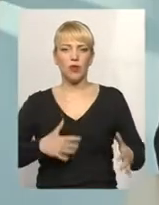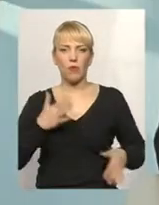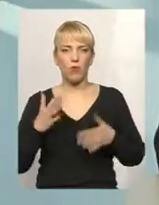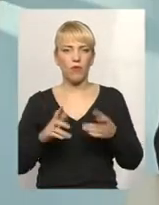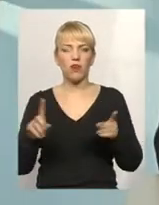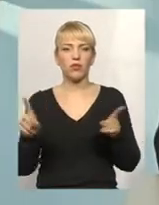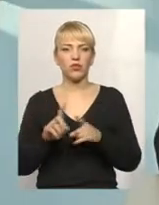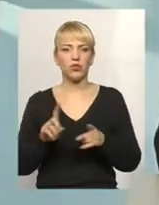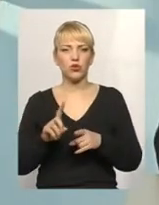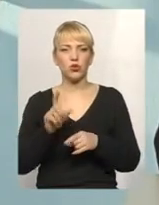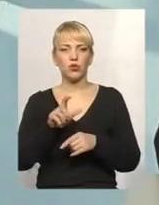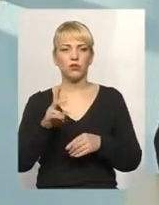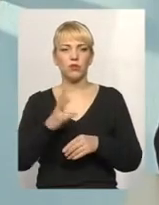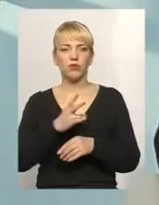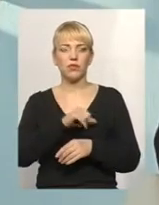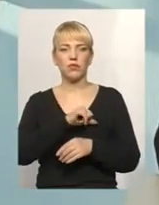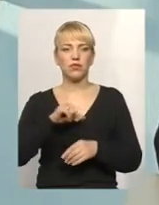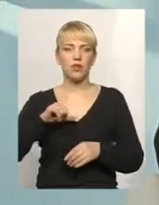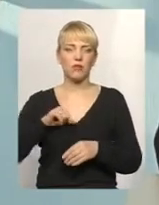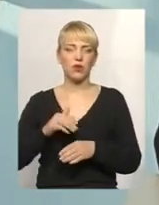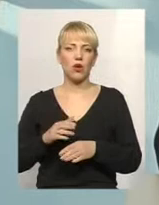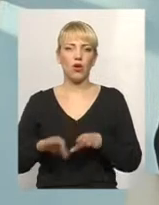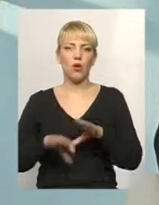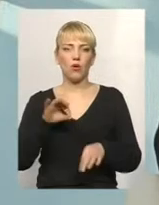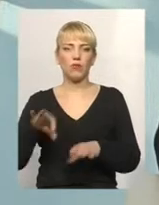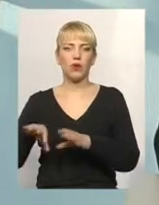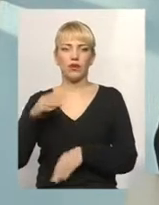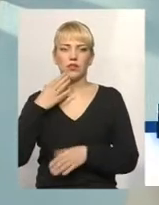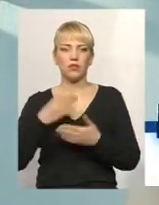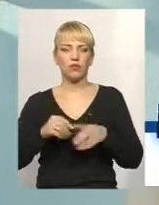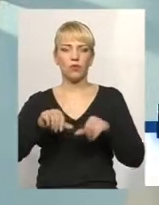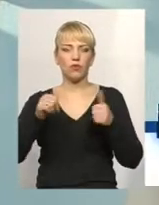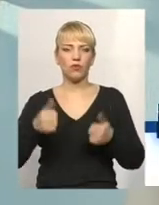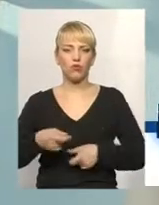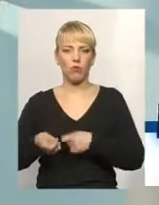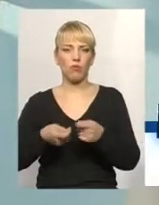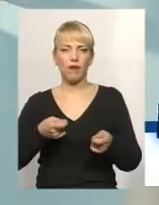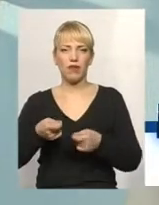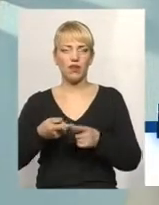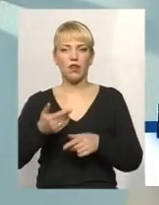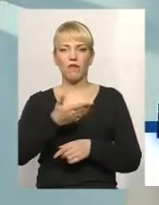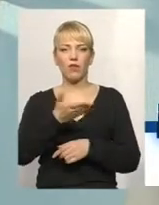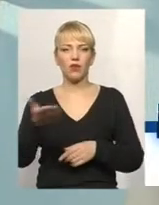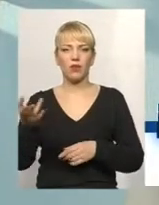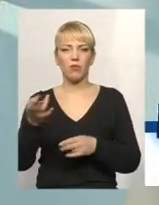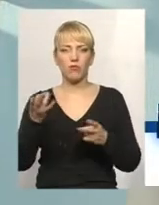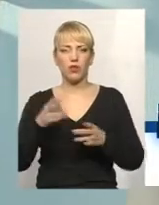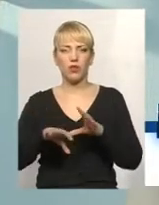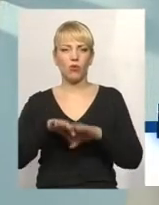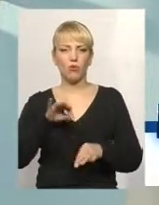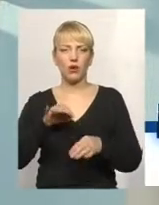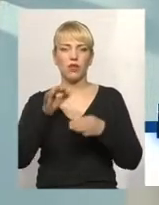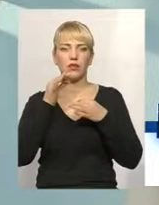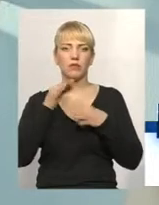мають самі обирати свою форму правління, вони мають обирати, взагалі